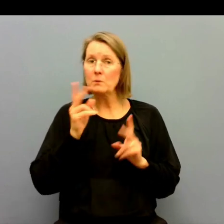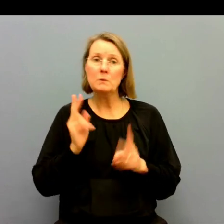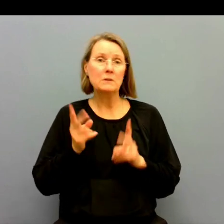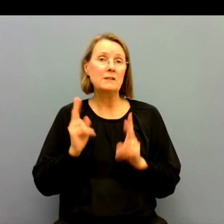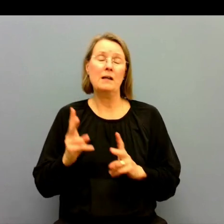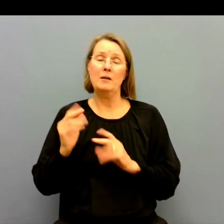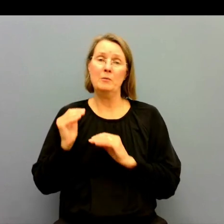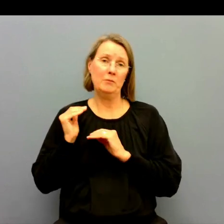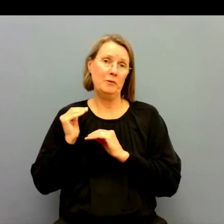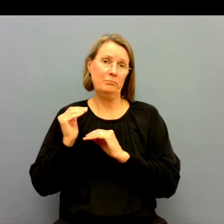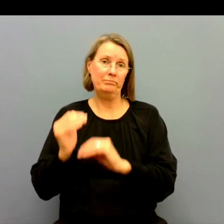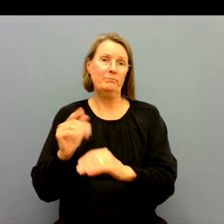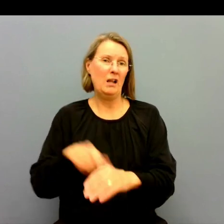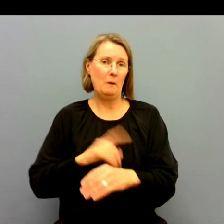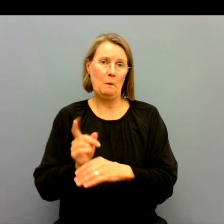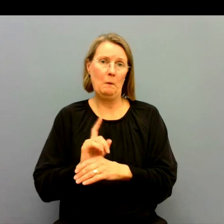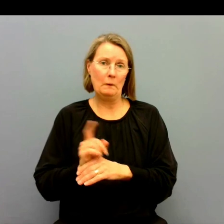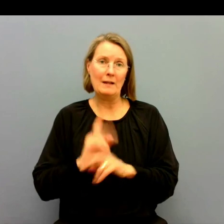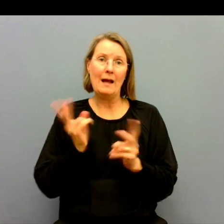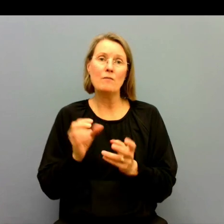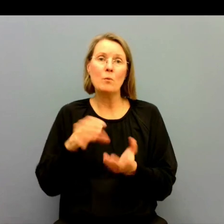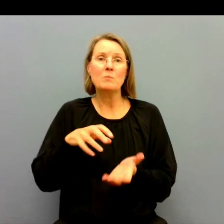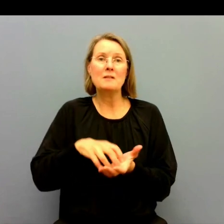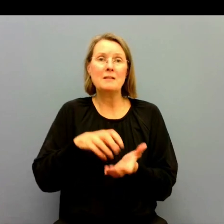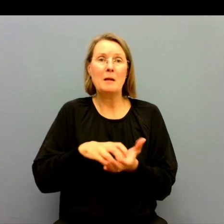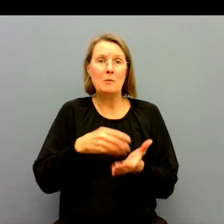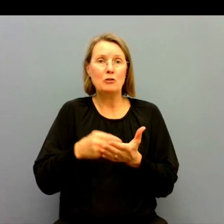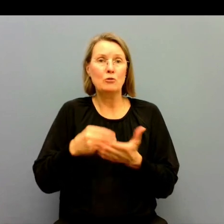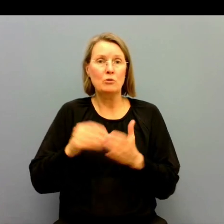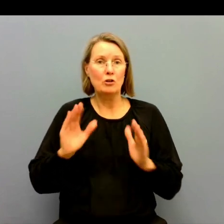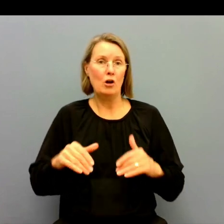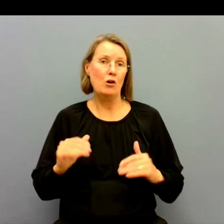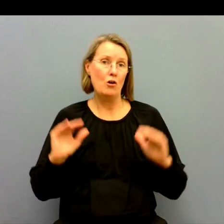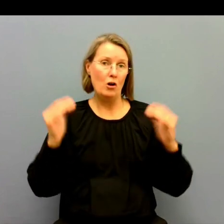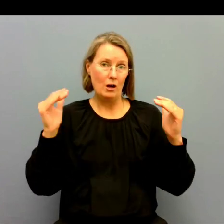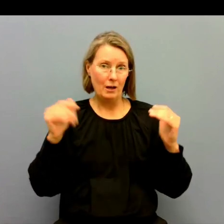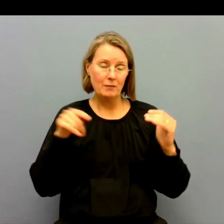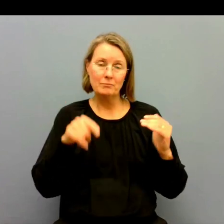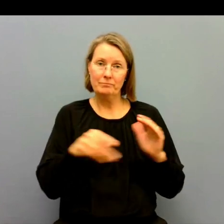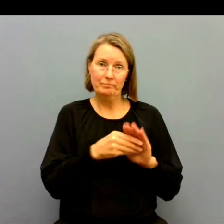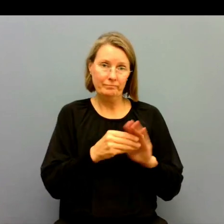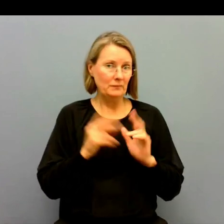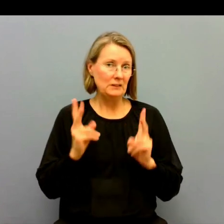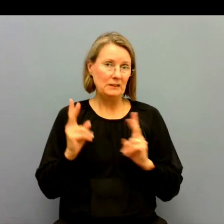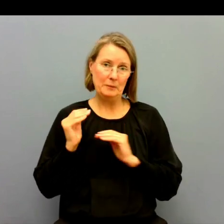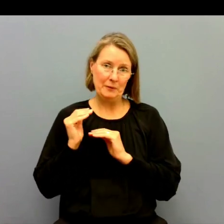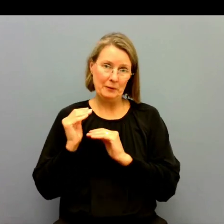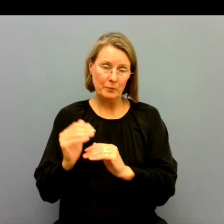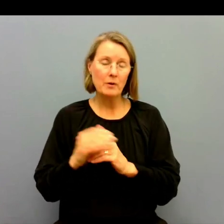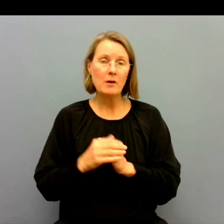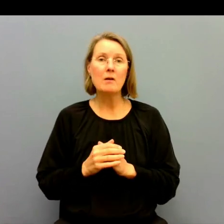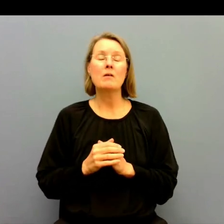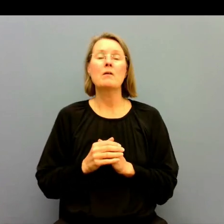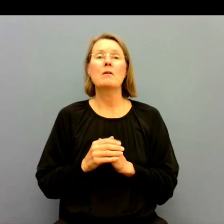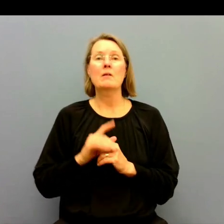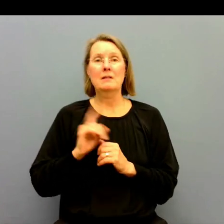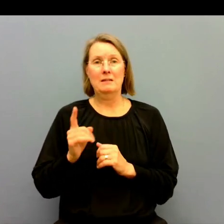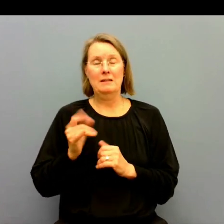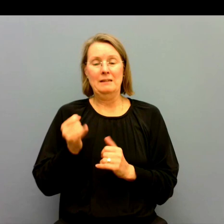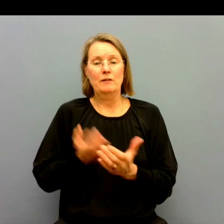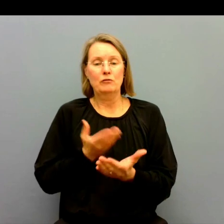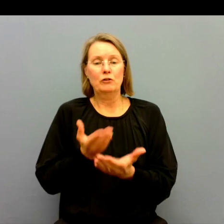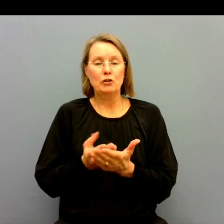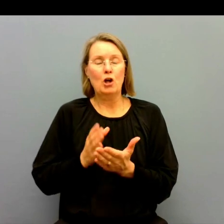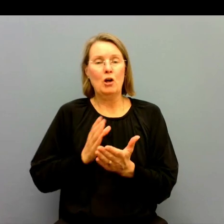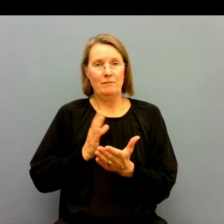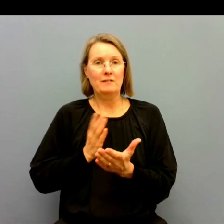länge trots kostnadsökningarna i samhället och så. Och i handlingsplanen så fanns det ju med ett förslag om